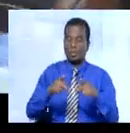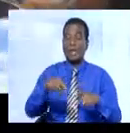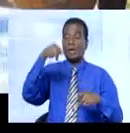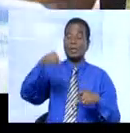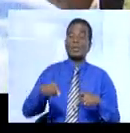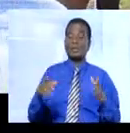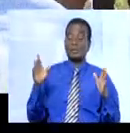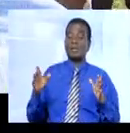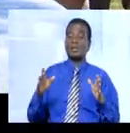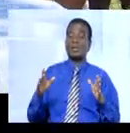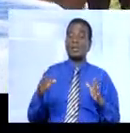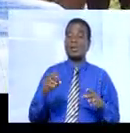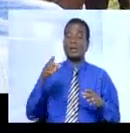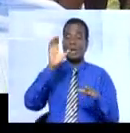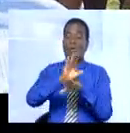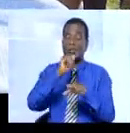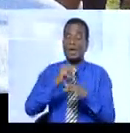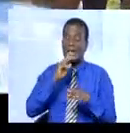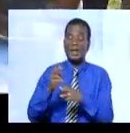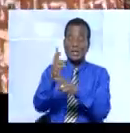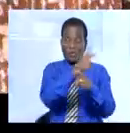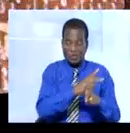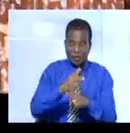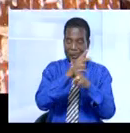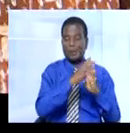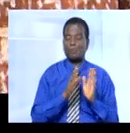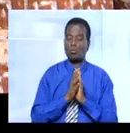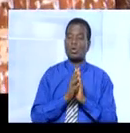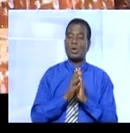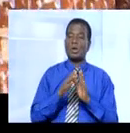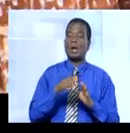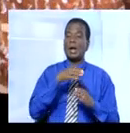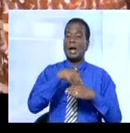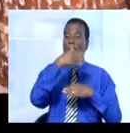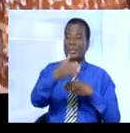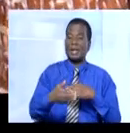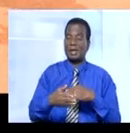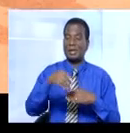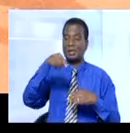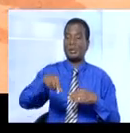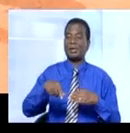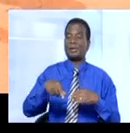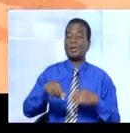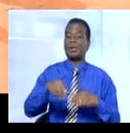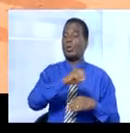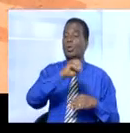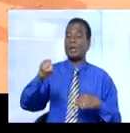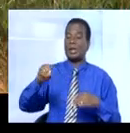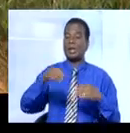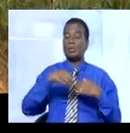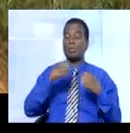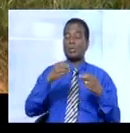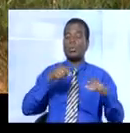le moral des troupes et leur apporter la compassion et le soutien du gouvernement après la pète de 4 de l'heure suite à l'attaque de la localité de Grabo.